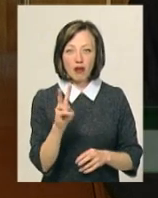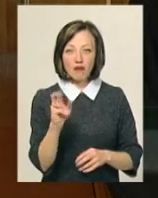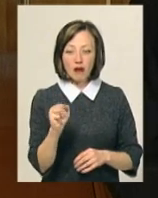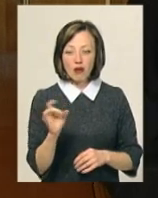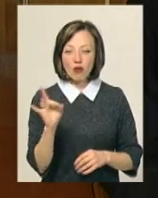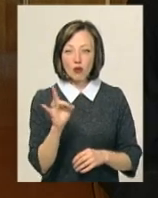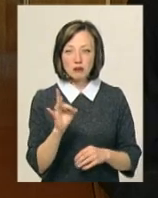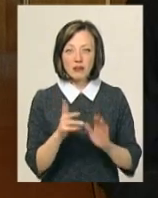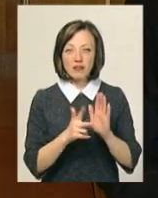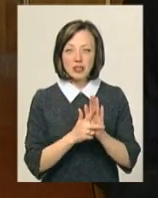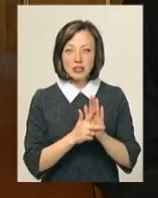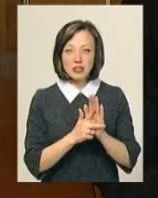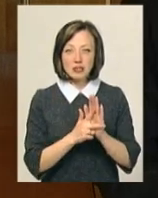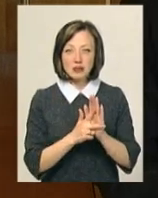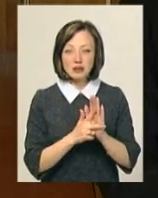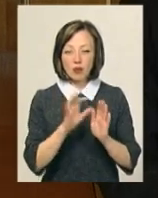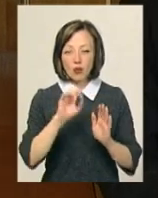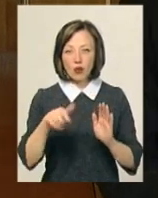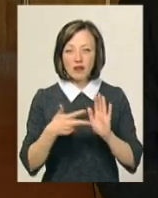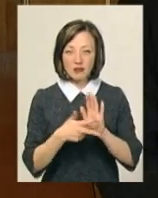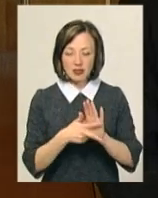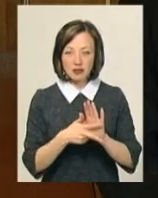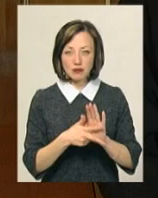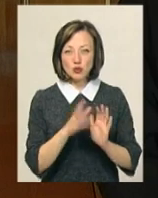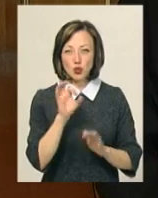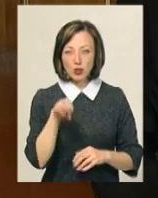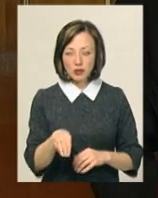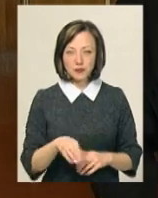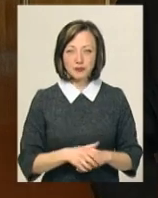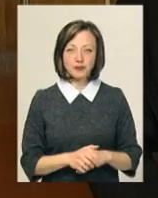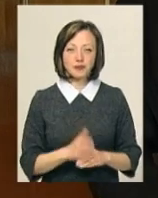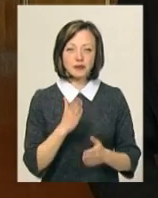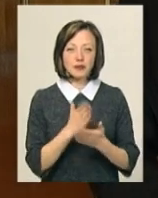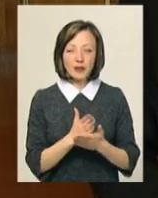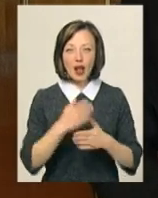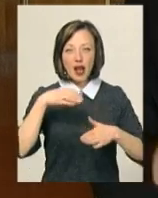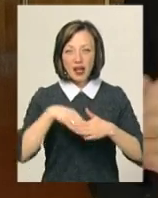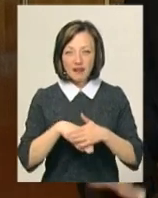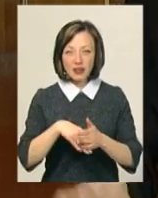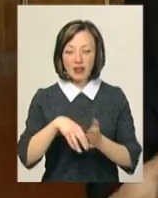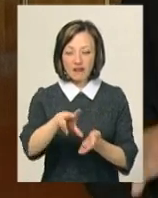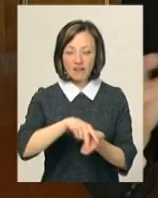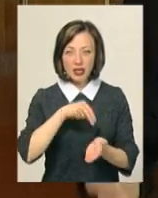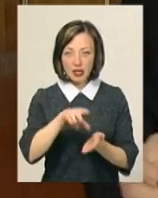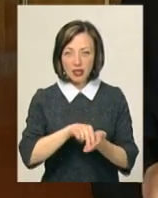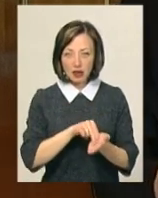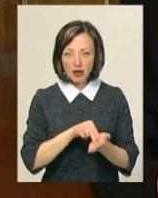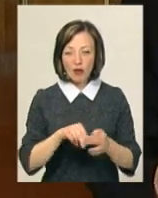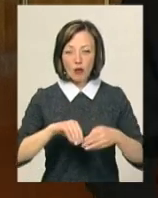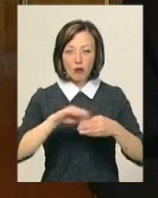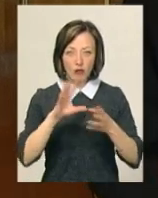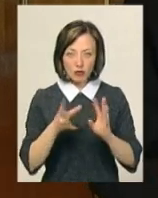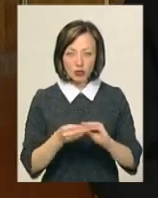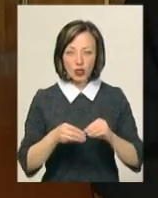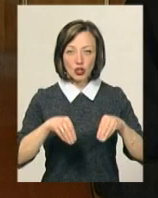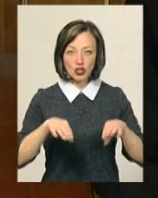80-х сотих. Далі є архівний витяг, який якраз в повному обсязі